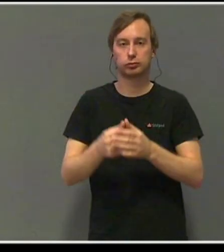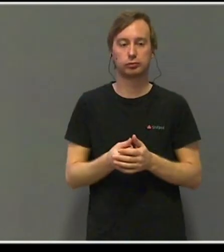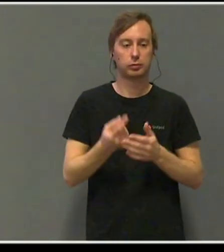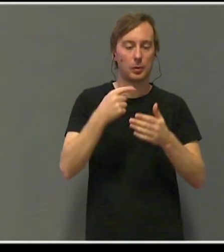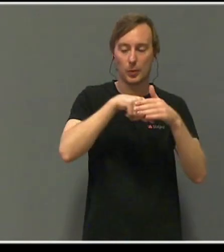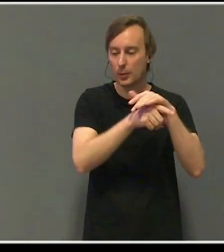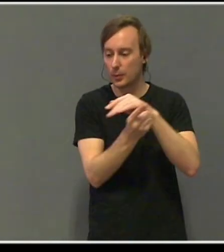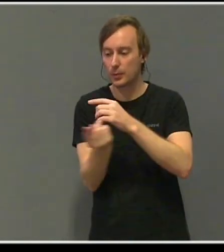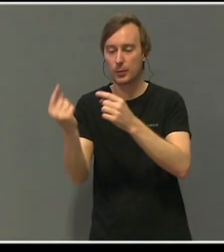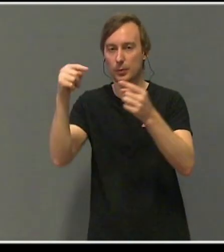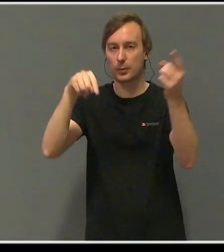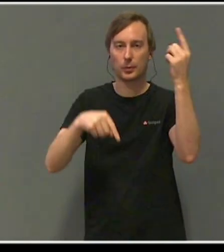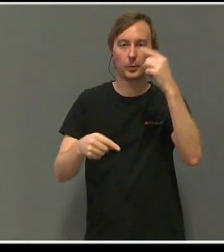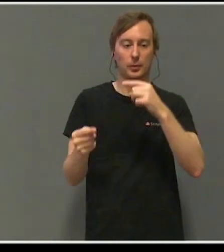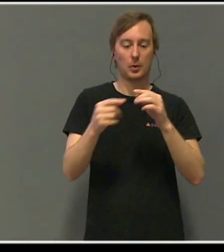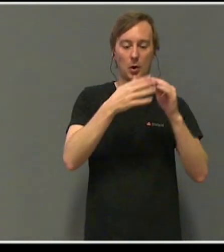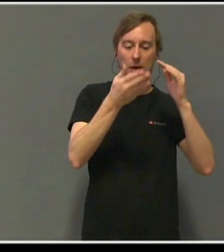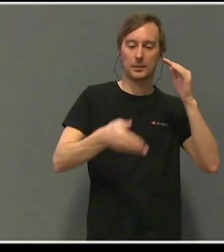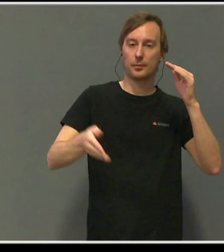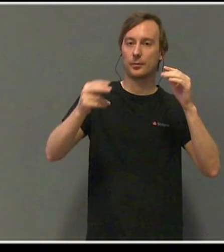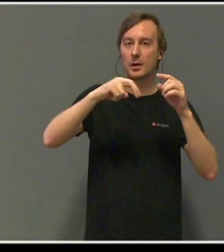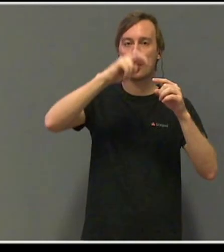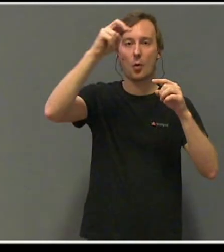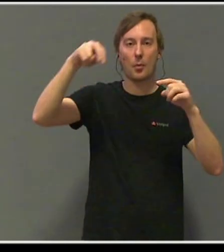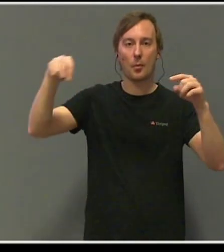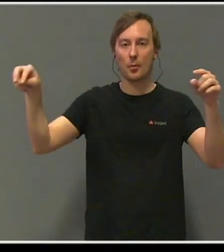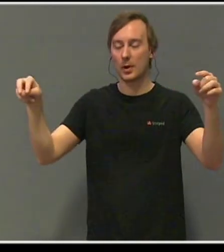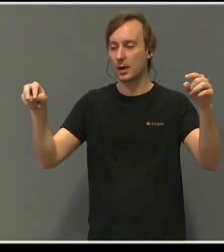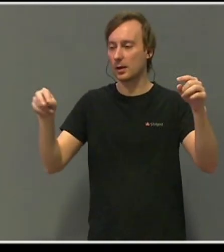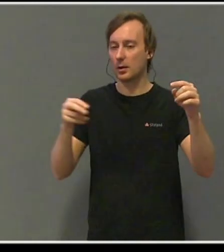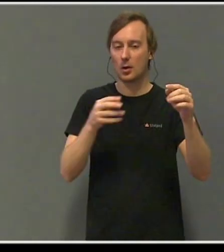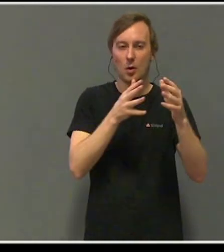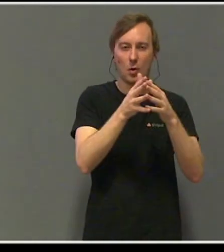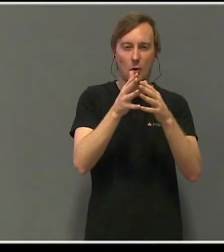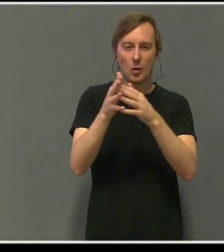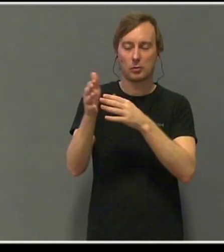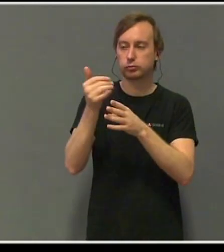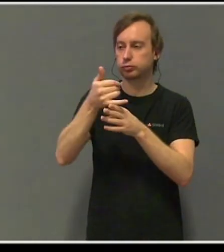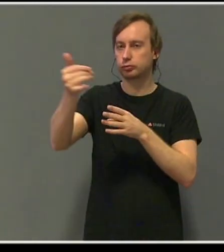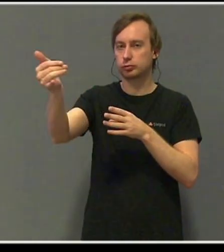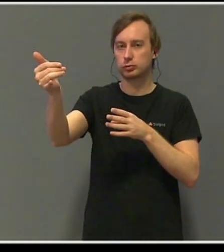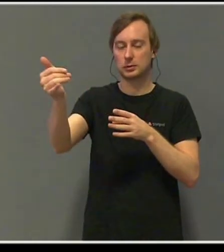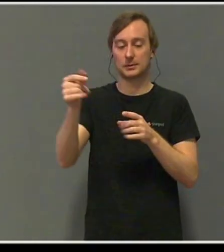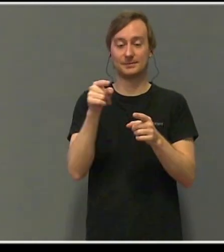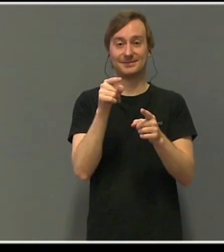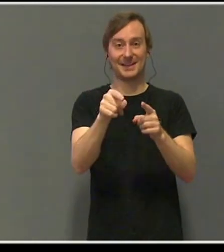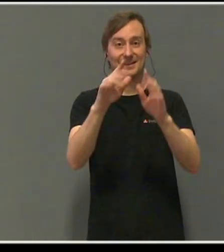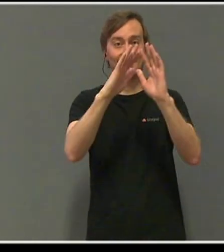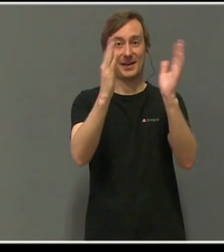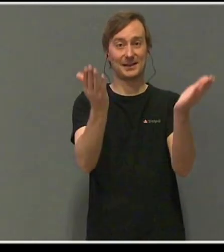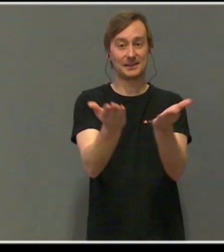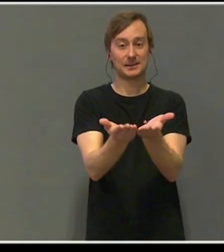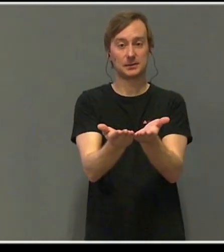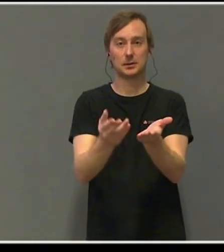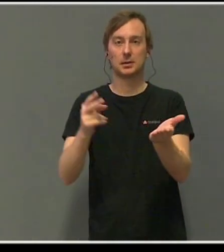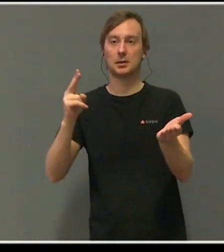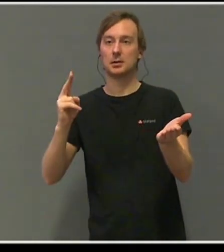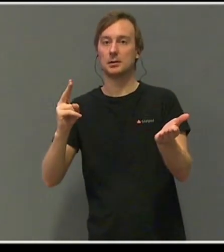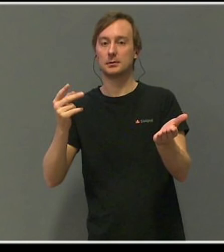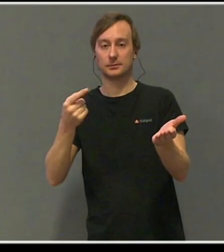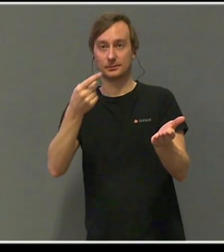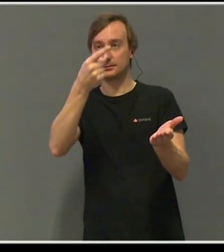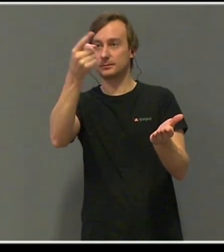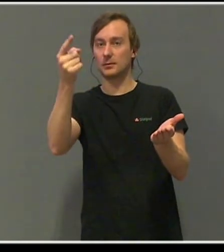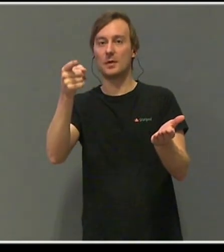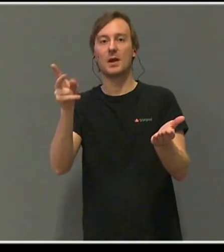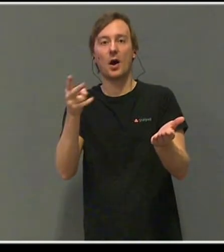Han hadde hoppet fra klipper og gått gjennom landsbyer og landskap i andre deler av verdenen, logget de andre seg på, og så hadde de vært